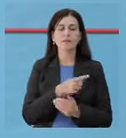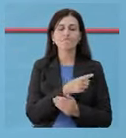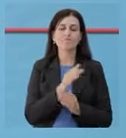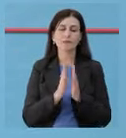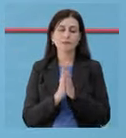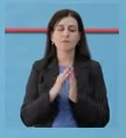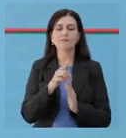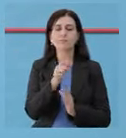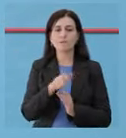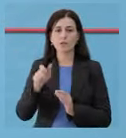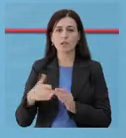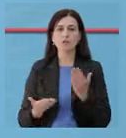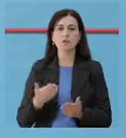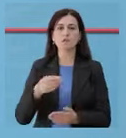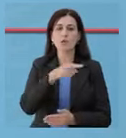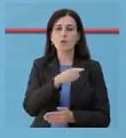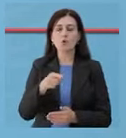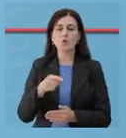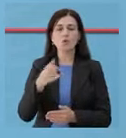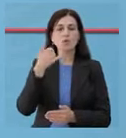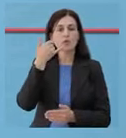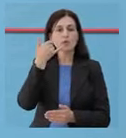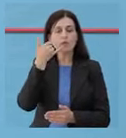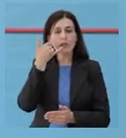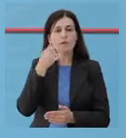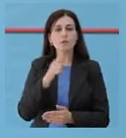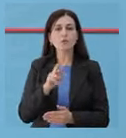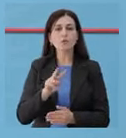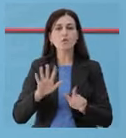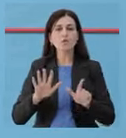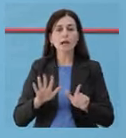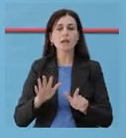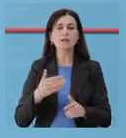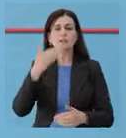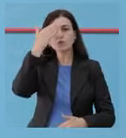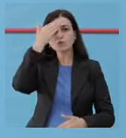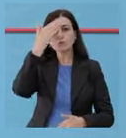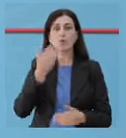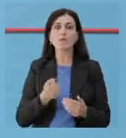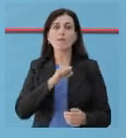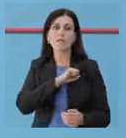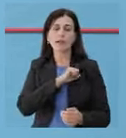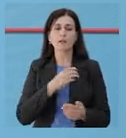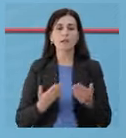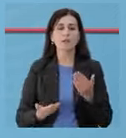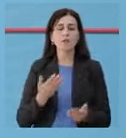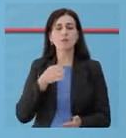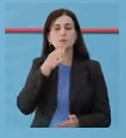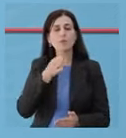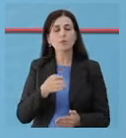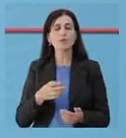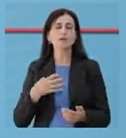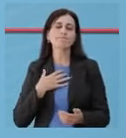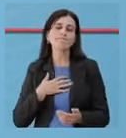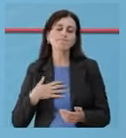tëtëtarë, vionit të telefononi në nrën nënë unik të urgentësës kumëtare një dushtat nëse kini shenja të Covid-19. Nëse kini pyetje,